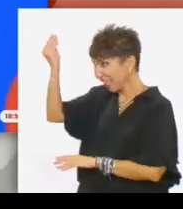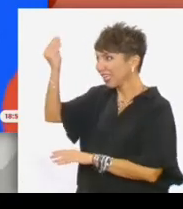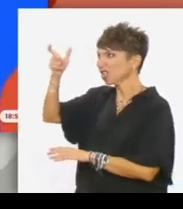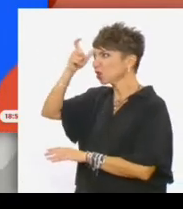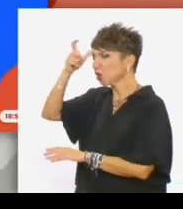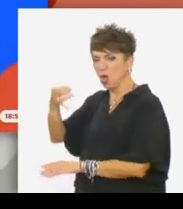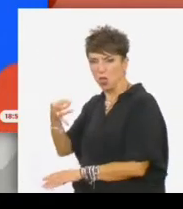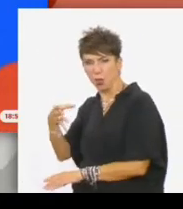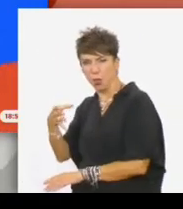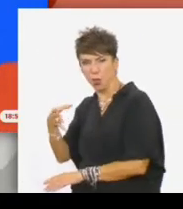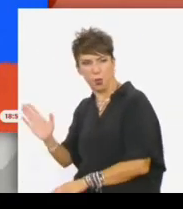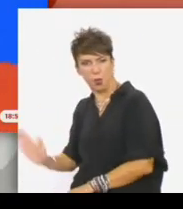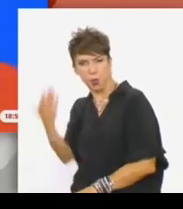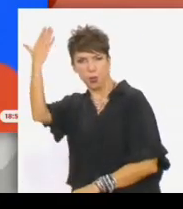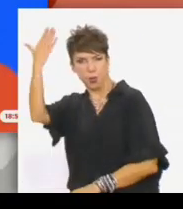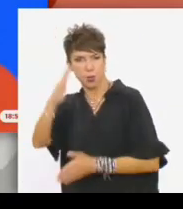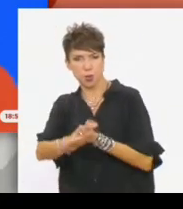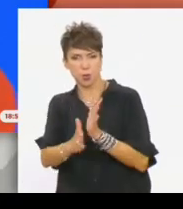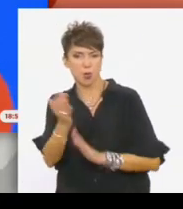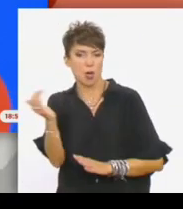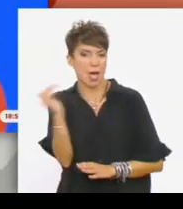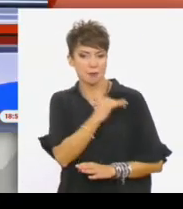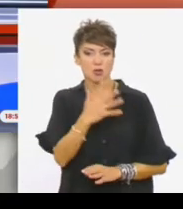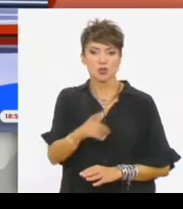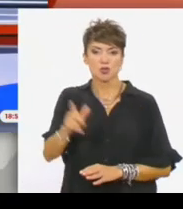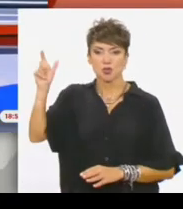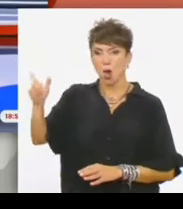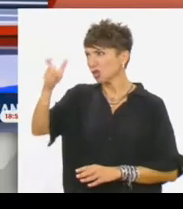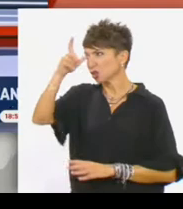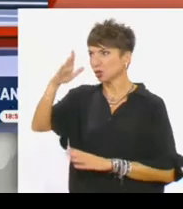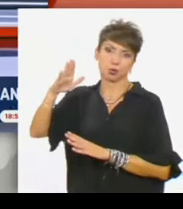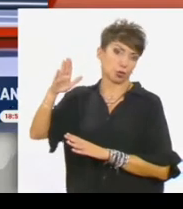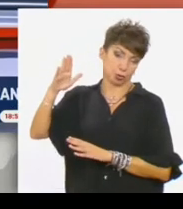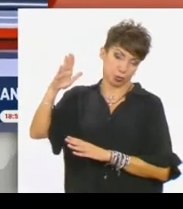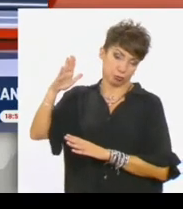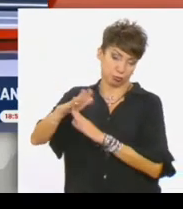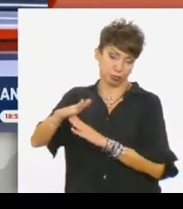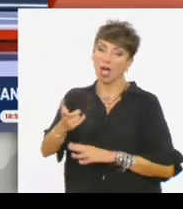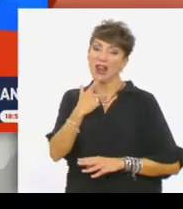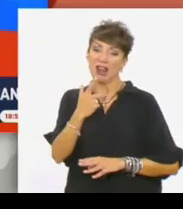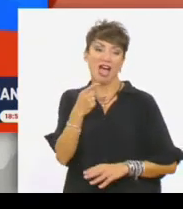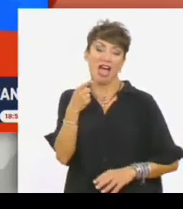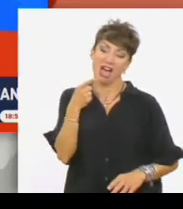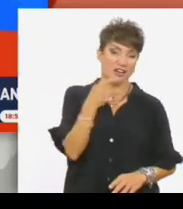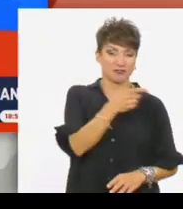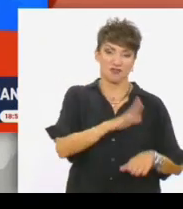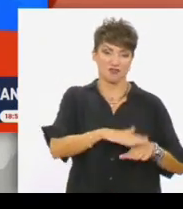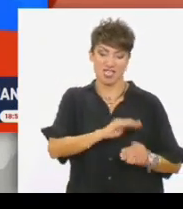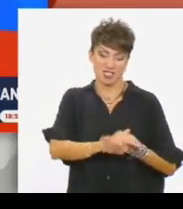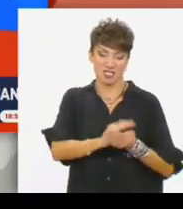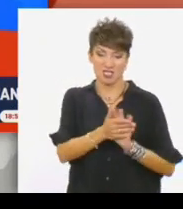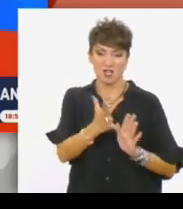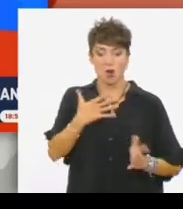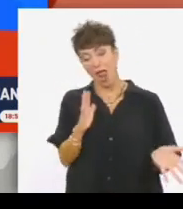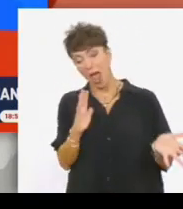οργάνωσε στην ουσία το αποτυχημένο πραξικόπημα. Μιχάλη Σαραμπαντζόλου είναι μαζί μου. Μιχάλη, καταρχάς, συγχάρητηρία για αυτή την επιτυχία. Είχε στην ευκαιρία να φτάσεις εκεί, να μπεις σε αυτό το